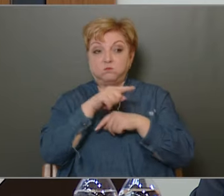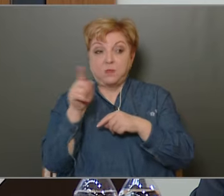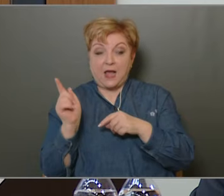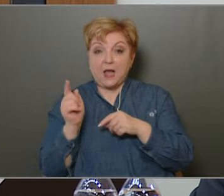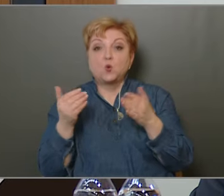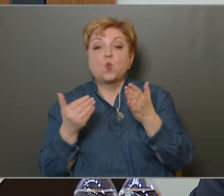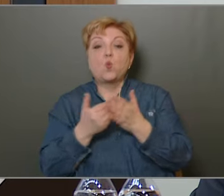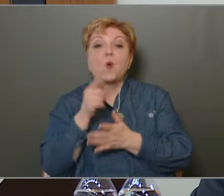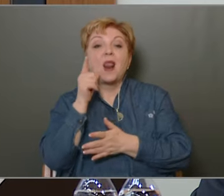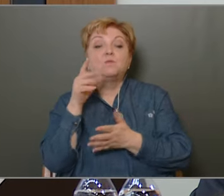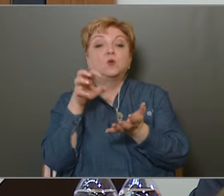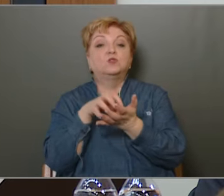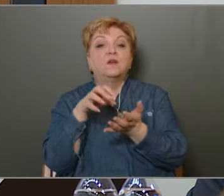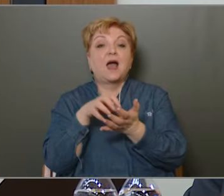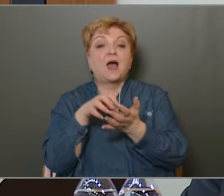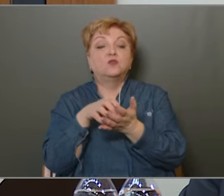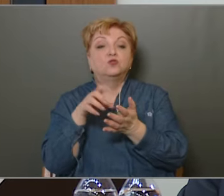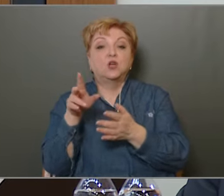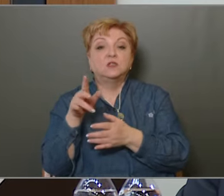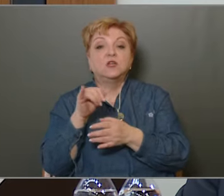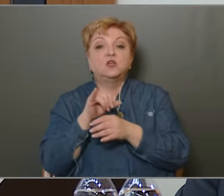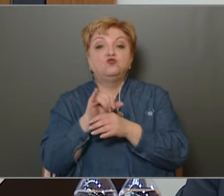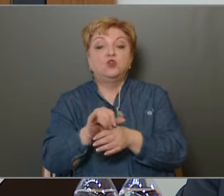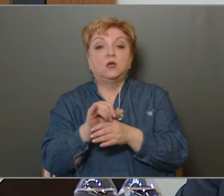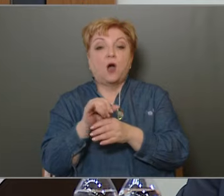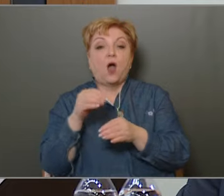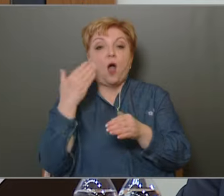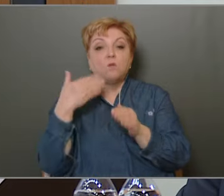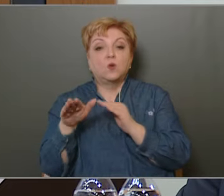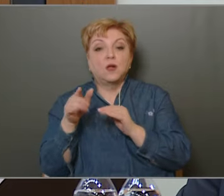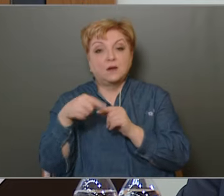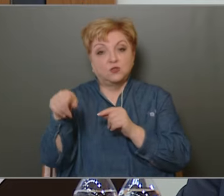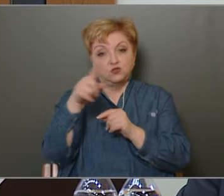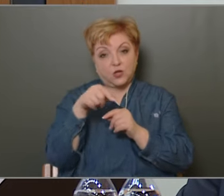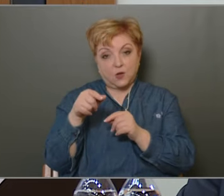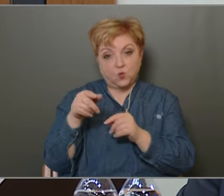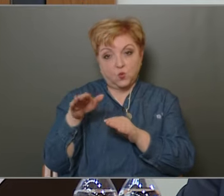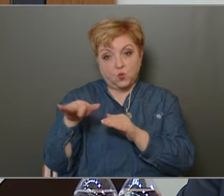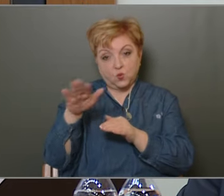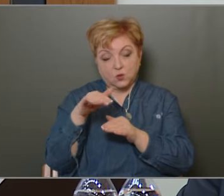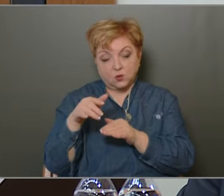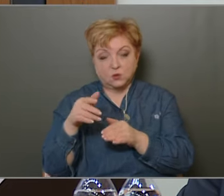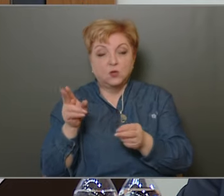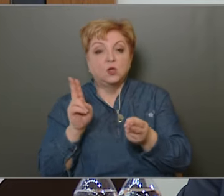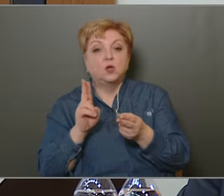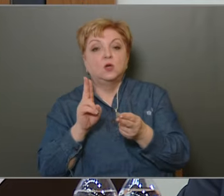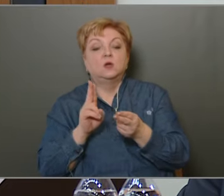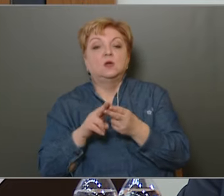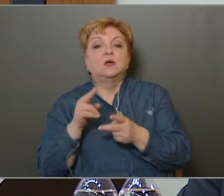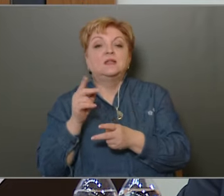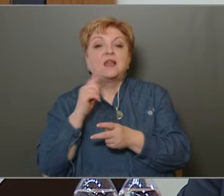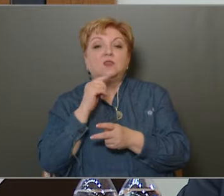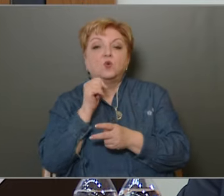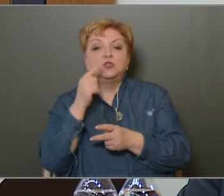Újlipótvárosi Entelektület Siga alpolgármester úr körzetében készültek, ahol több, Tátus Nikolett volt